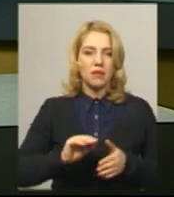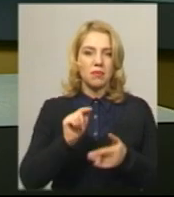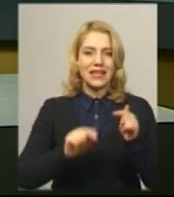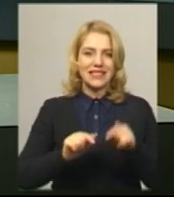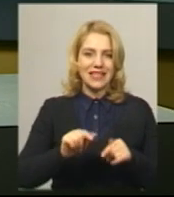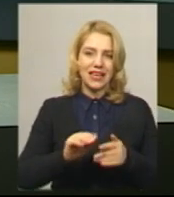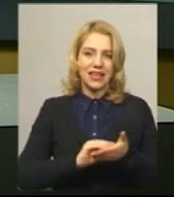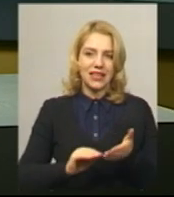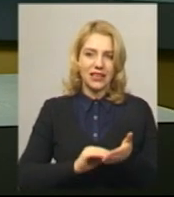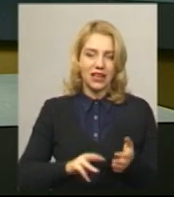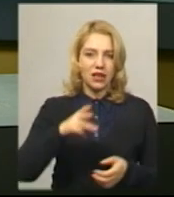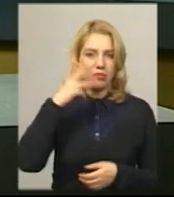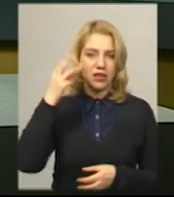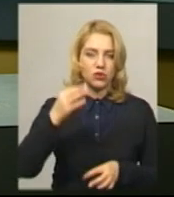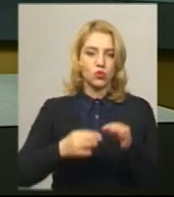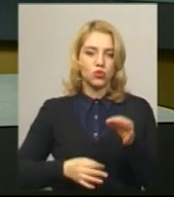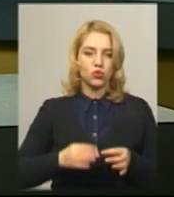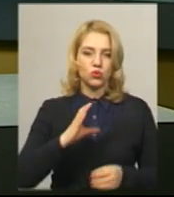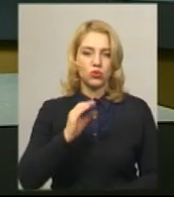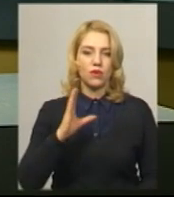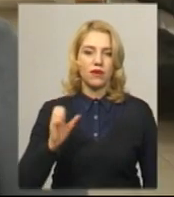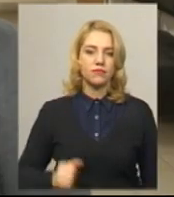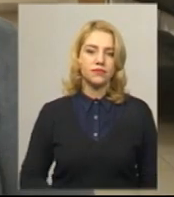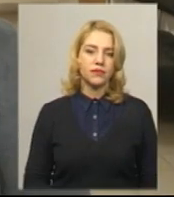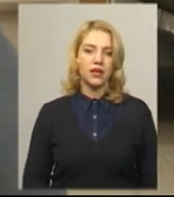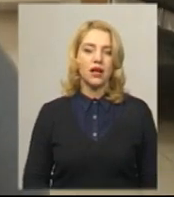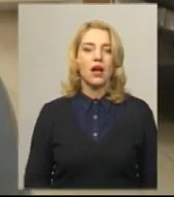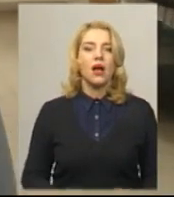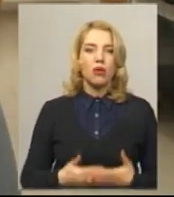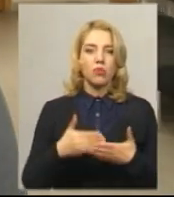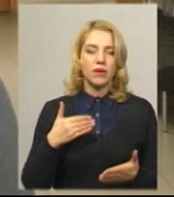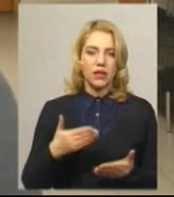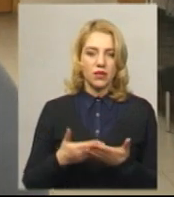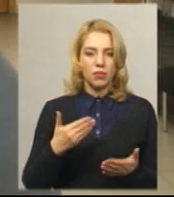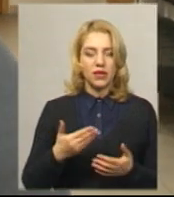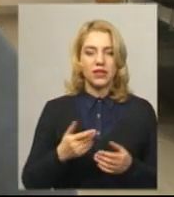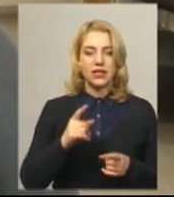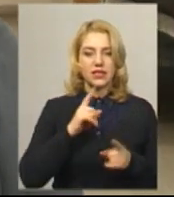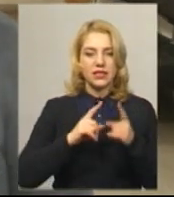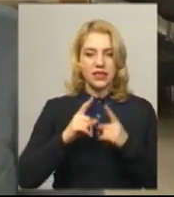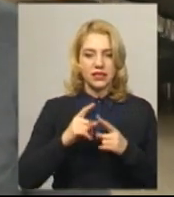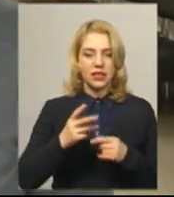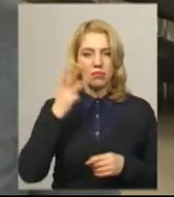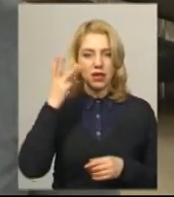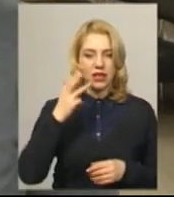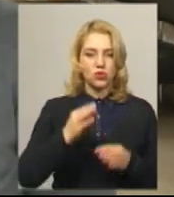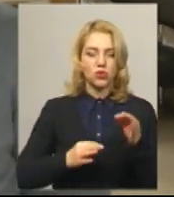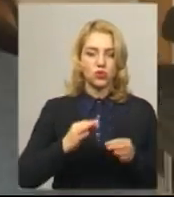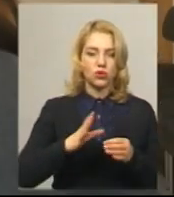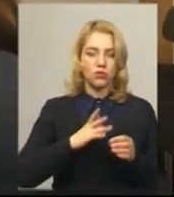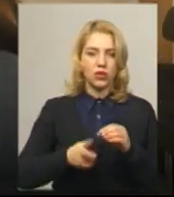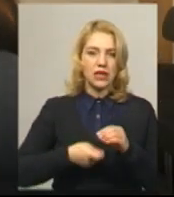Хмельницького міськрайонного суду Наталя Сова. Попередньо перед засіданням до Хмельницького міськрайонного суду надійшла